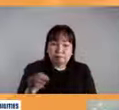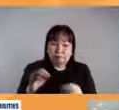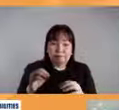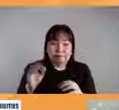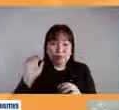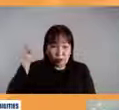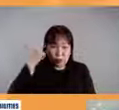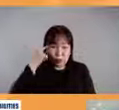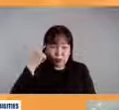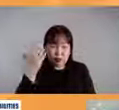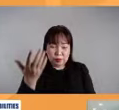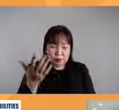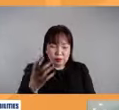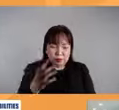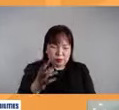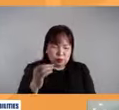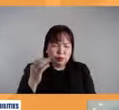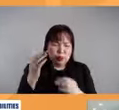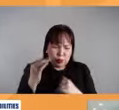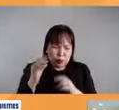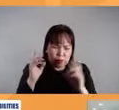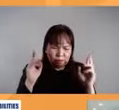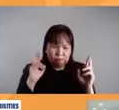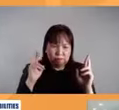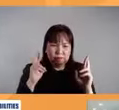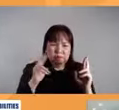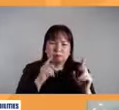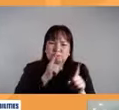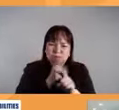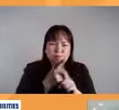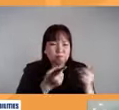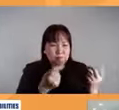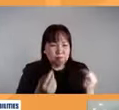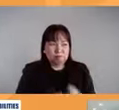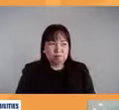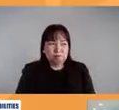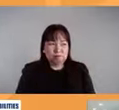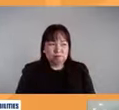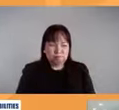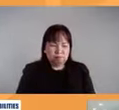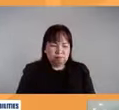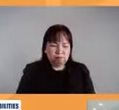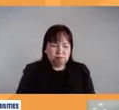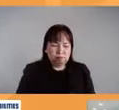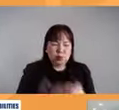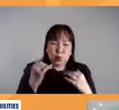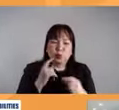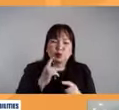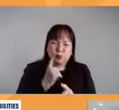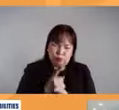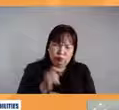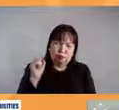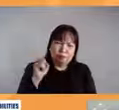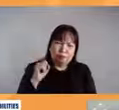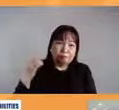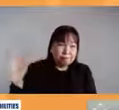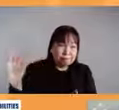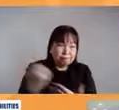natalagang tutuhanin yun yung point ko sana tutuun sana